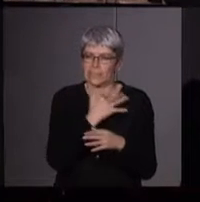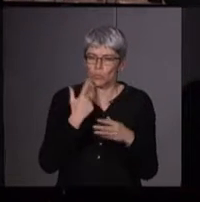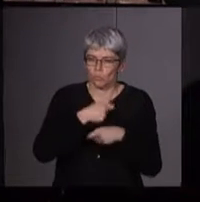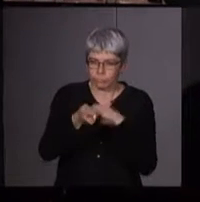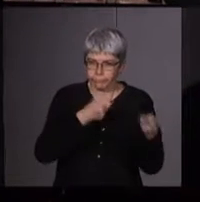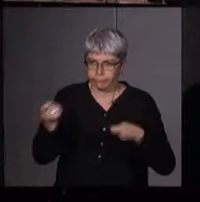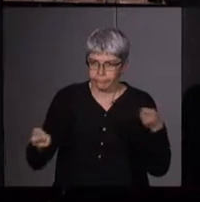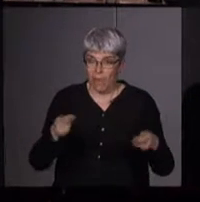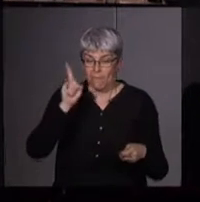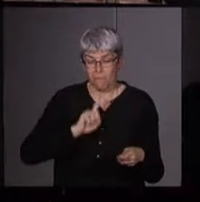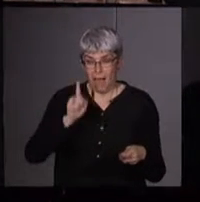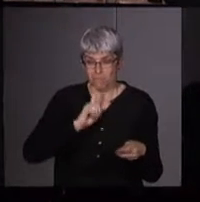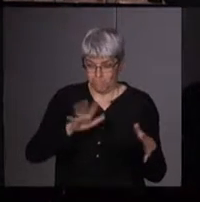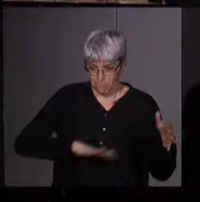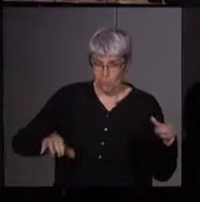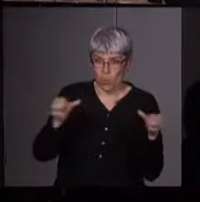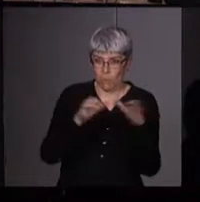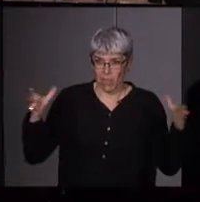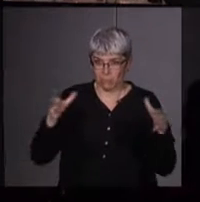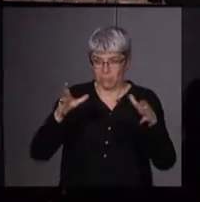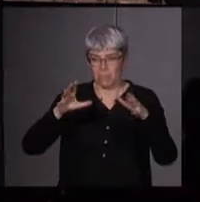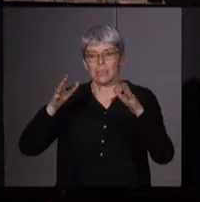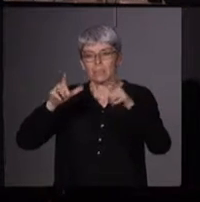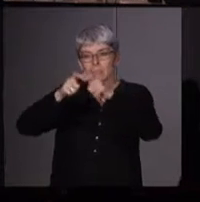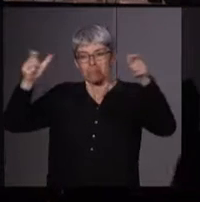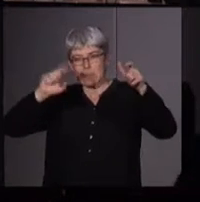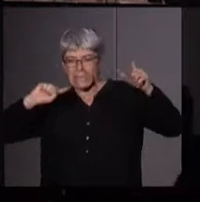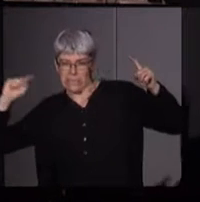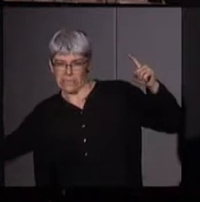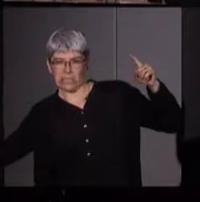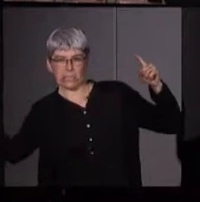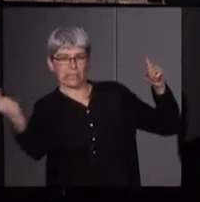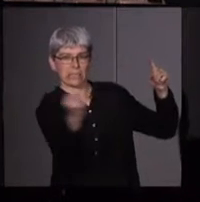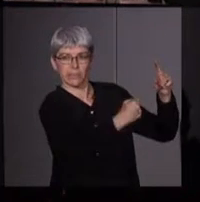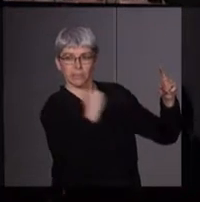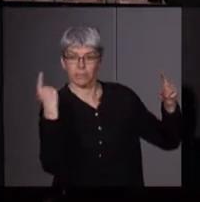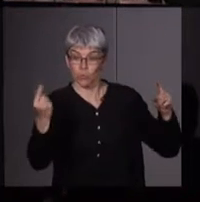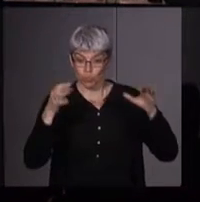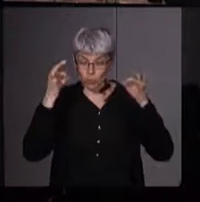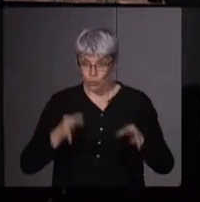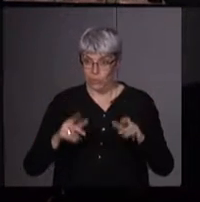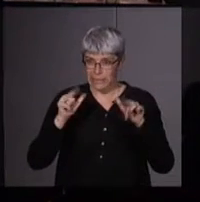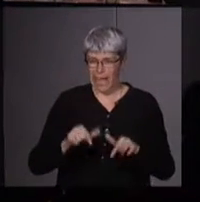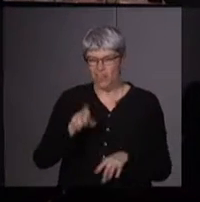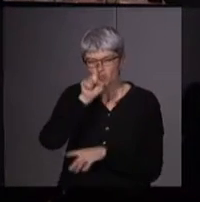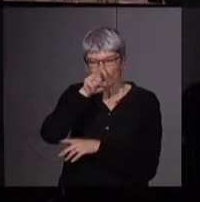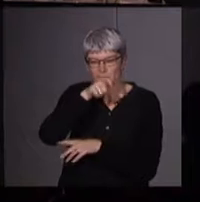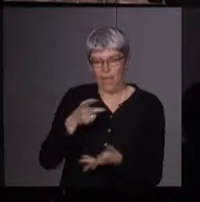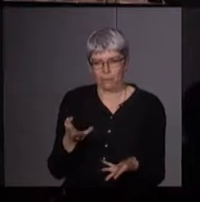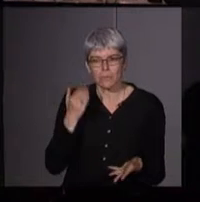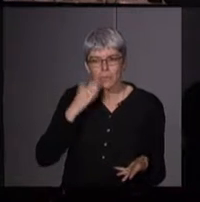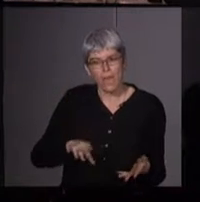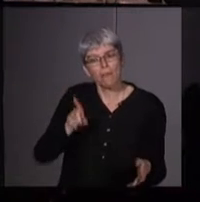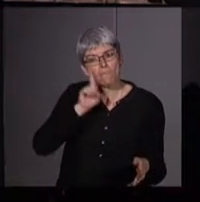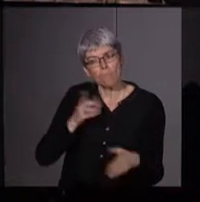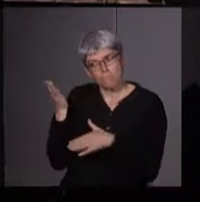quoi, les femmes avec ces écharpes vont encercler l'entièreté du Pentagone. Parmi elles, il y a des sorcières, donc des femmes